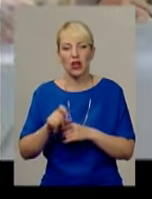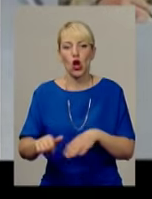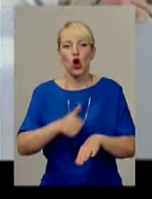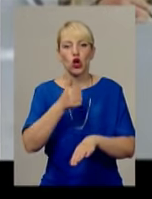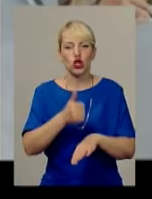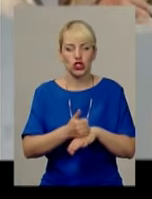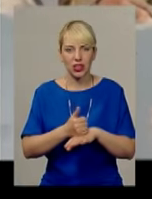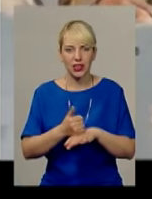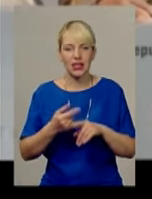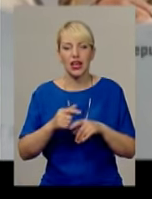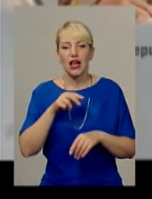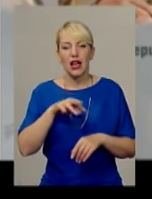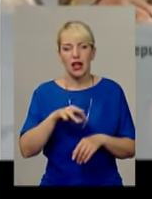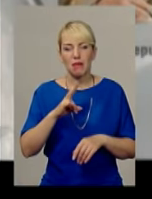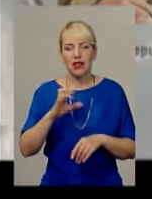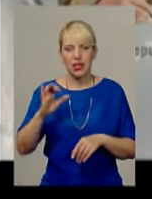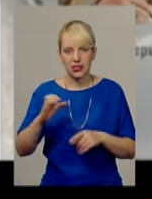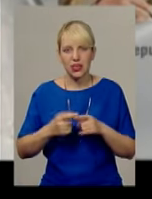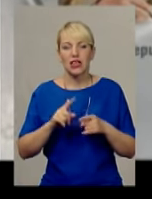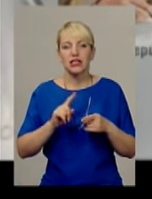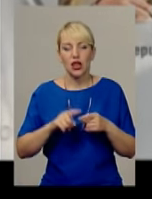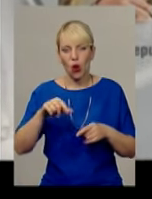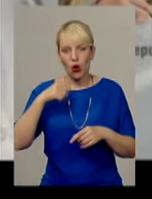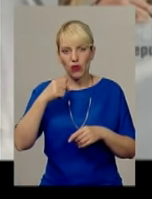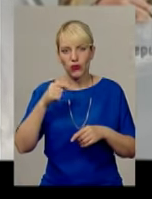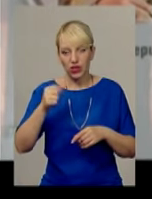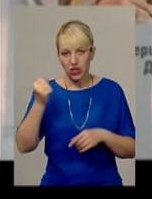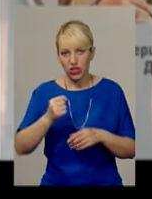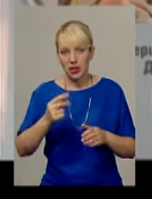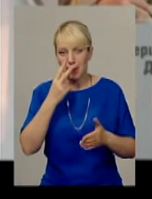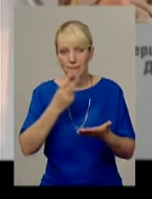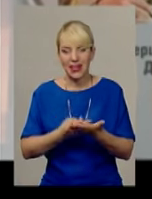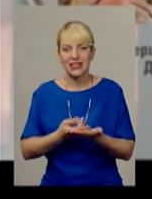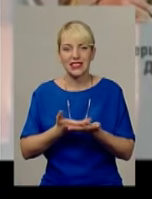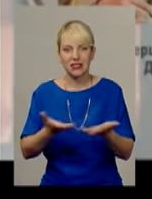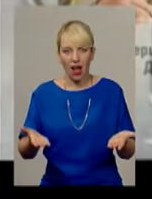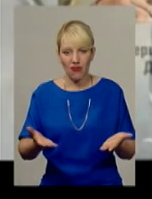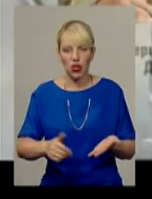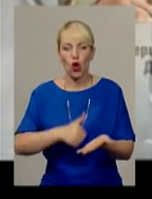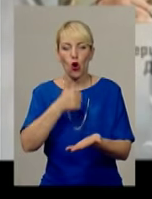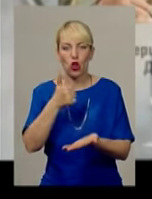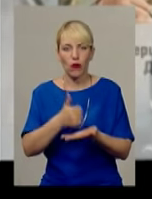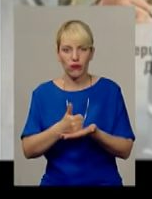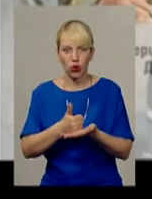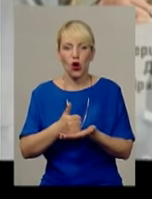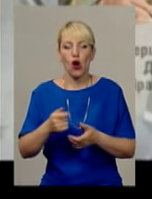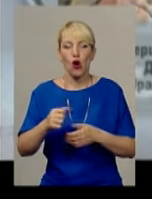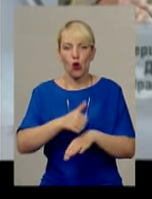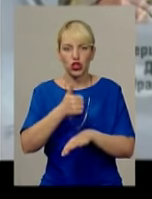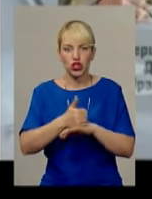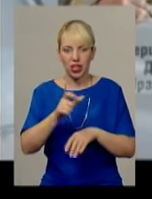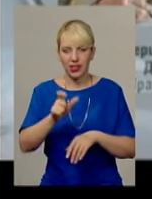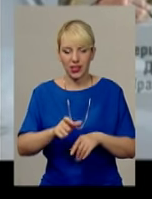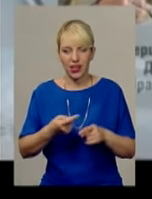Відтепер Хмельниччина з новим головним рятувальником. Цього тижня нарешті представили очільника головного управління ДСНС області. Ним став